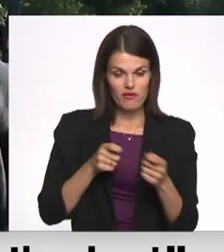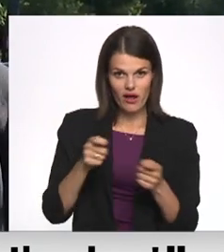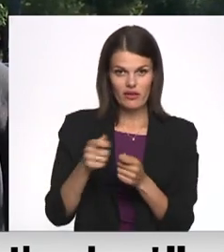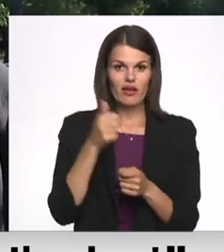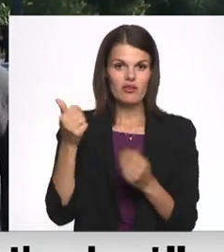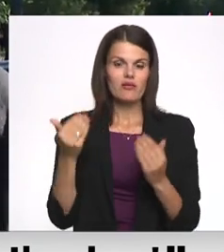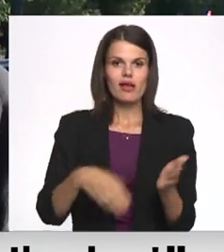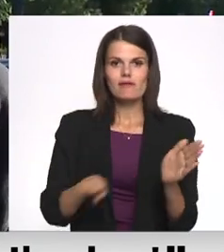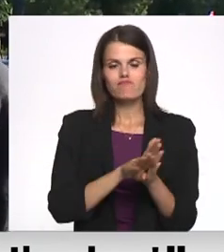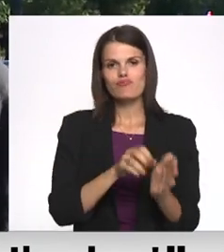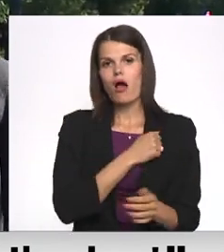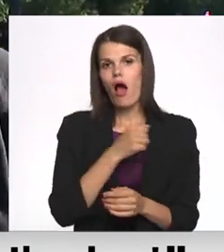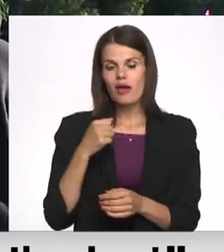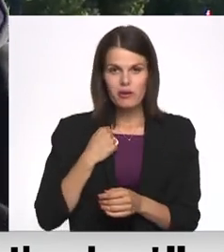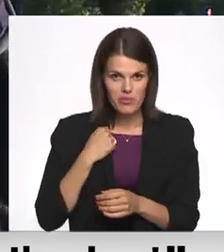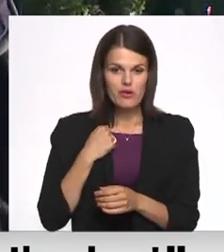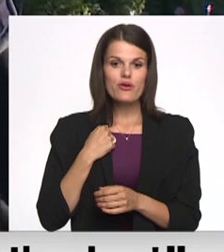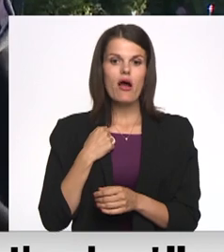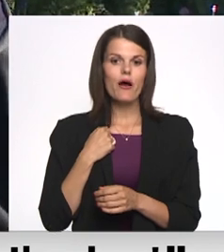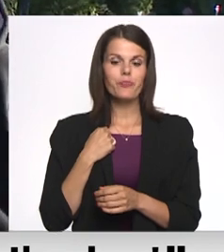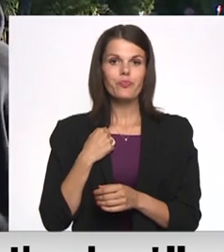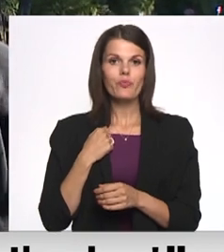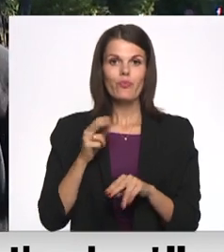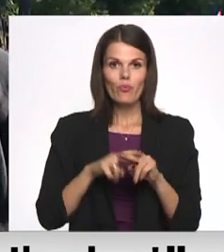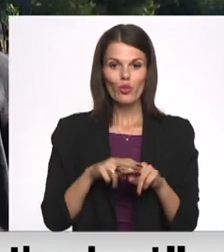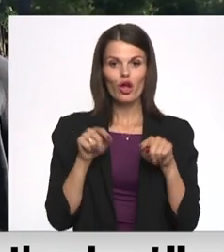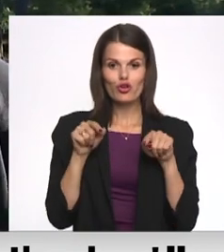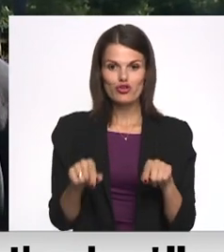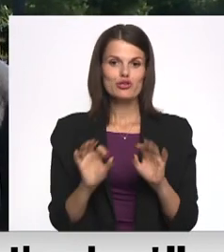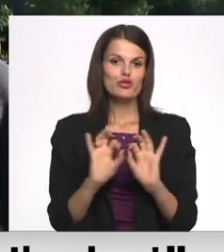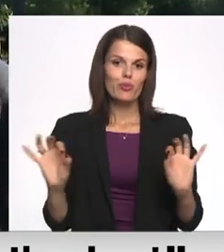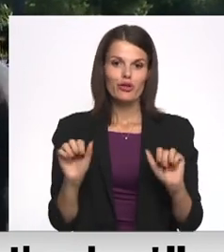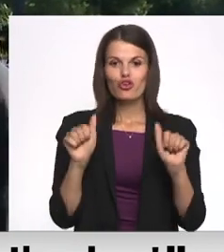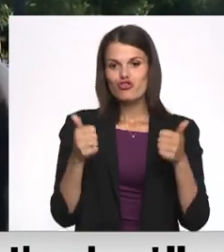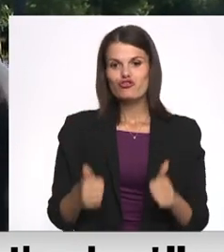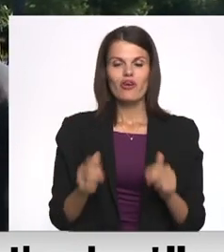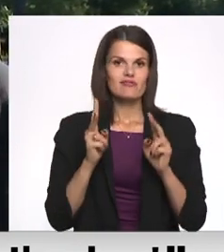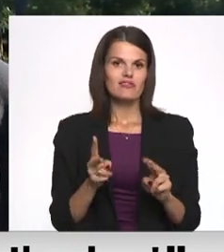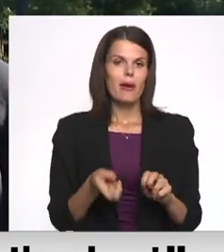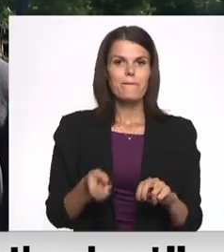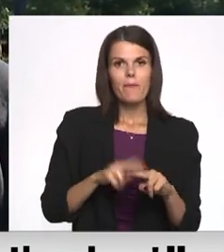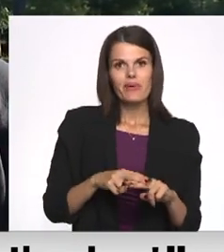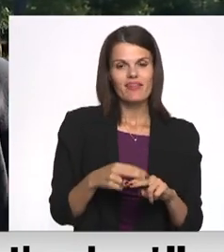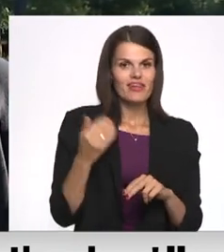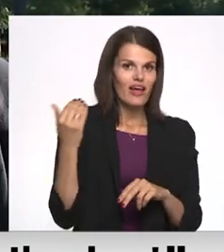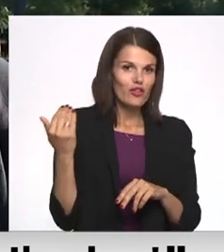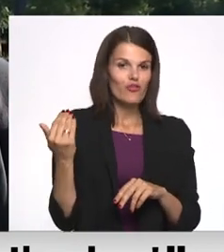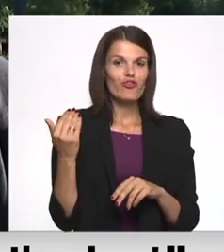dienestā aktīvajā karu. Un tad šis ir brīnišķīgs veids, kā papildināt vai no viņu